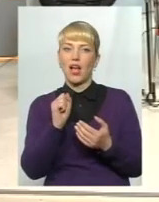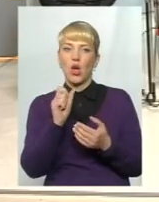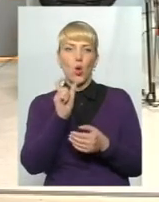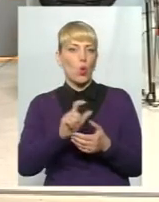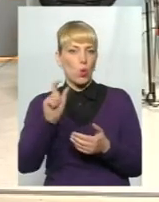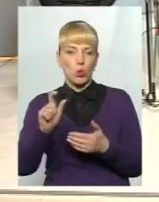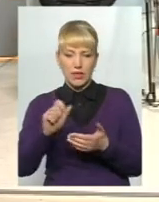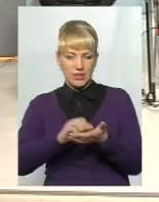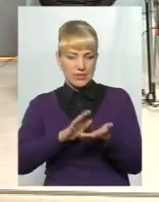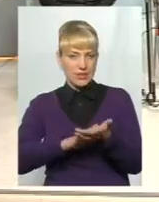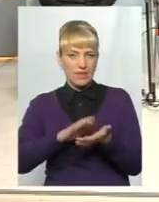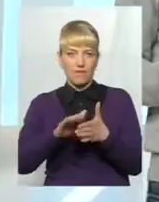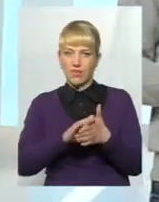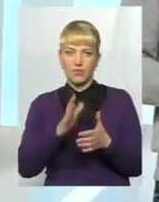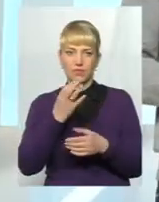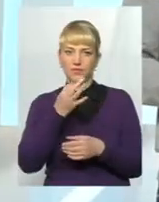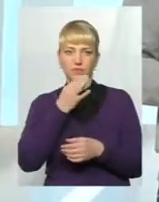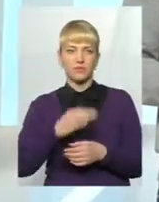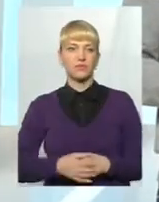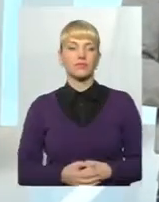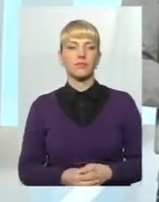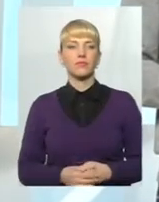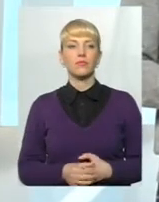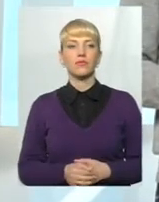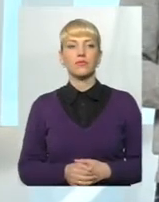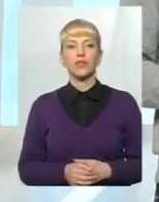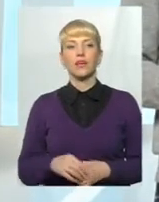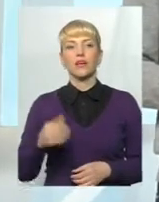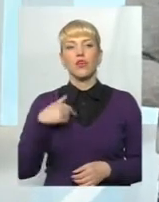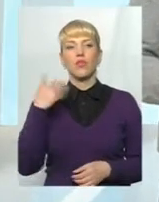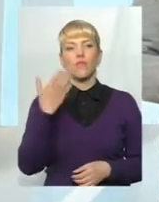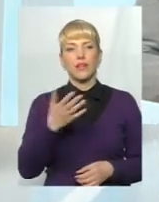не ідентифіковані. Пане Олеже, до вас запитання, тому що я знаю,